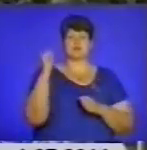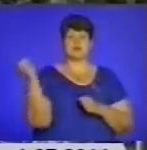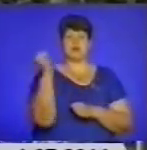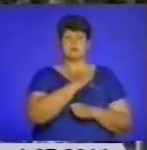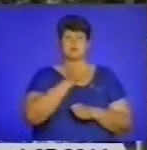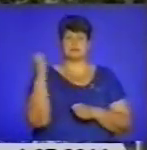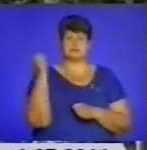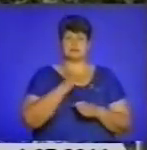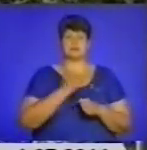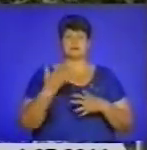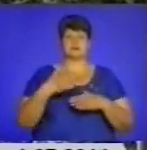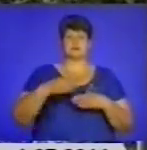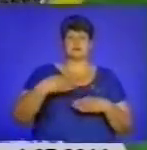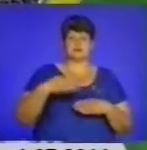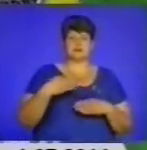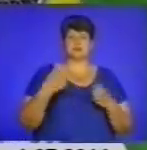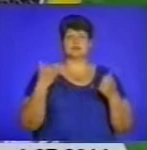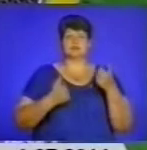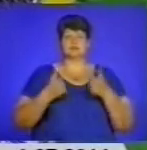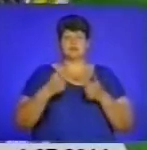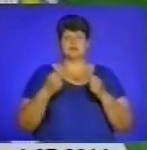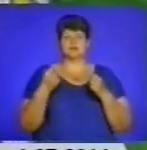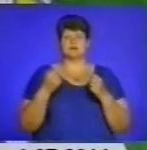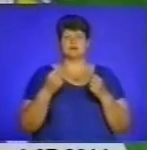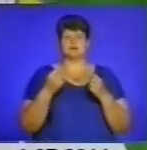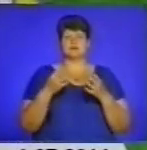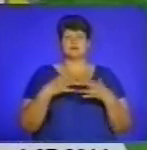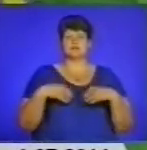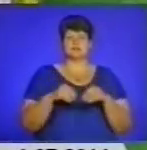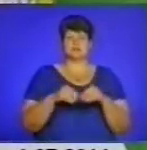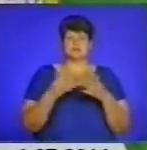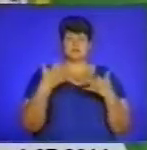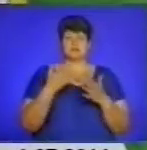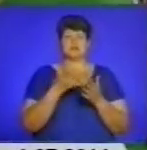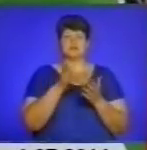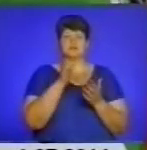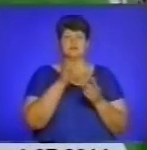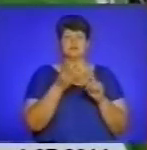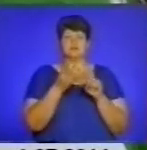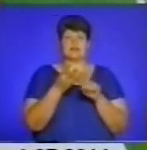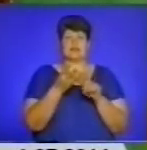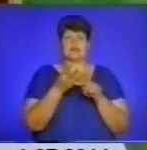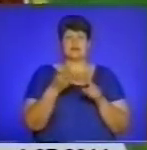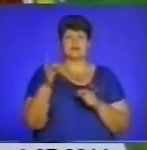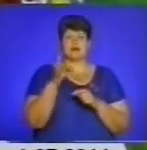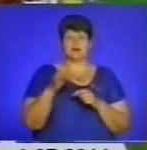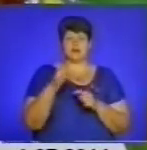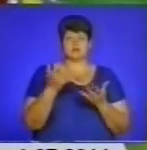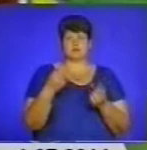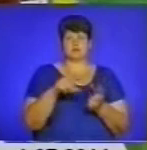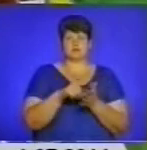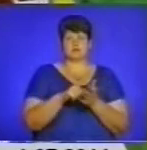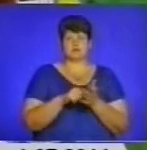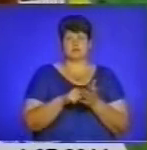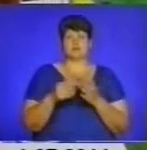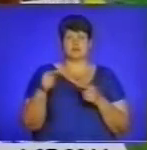настільний теніс, змагання спортивних сімей. Ви вже вкотре берете участь у такі власне змагання? Так, третій раз вже. Оце разу бувш, що взяли перші